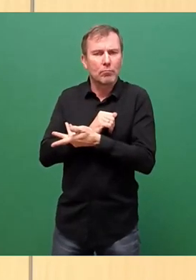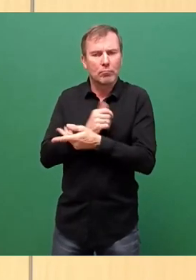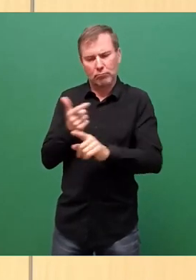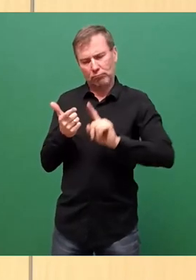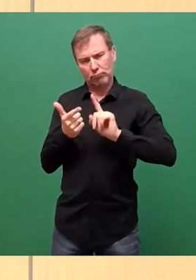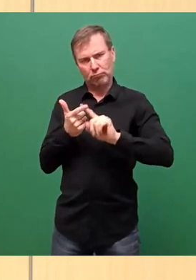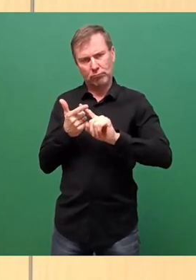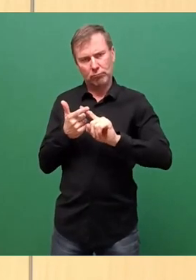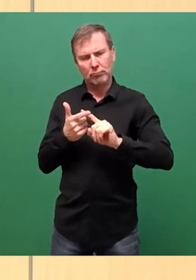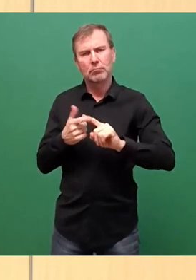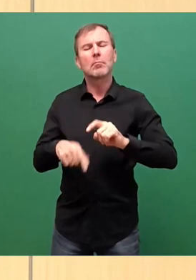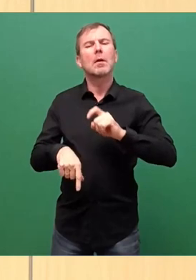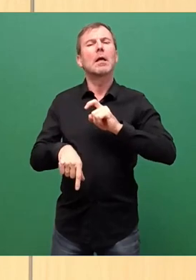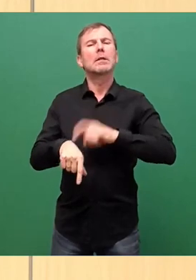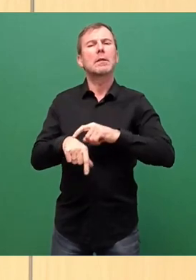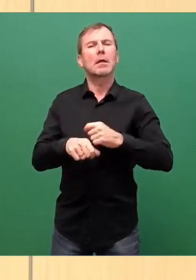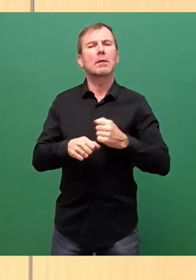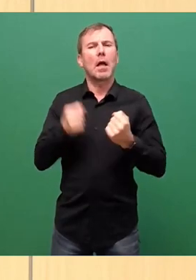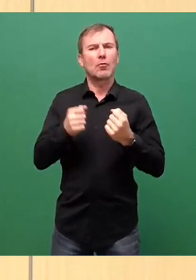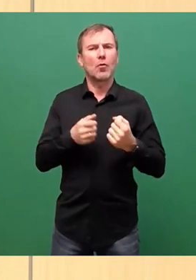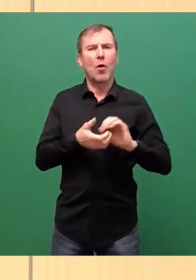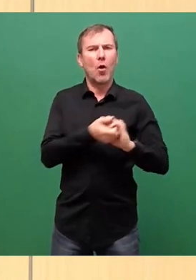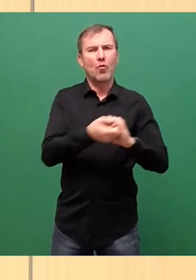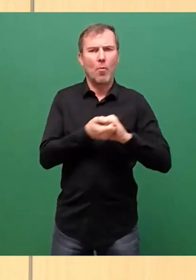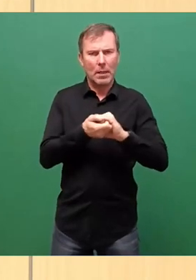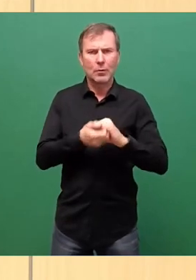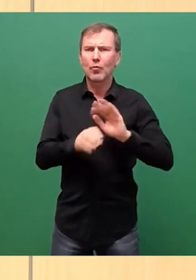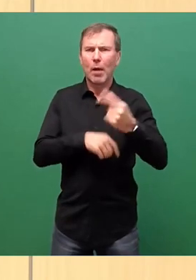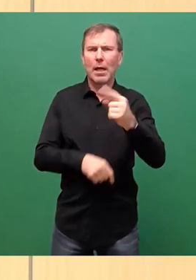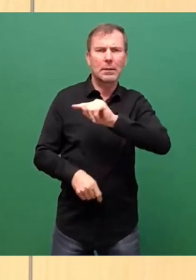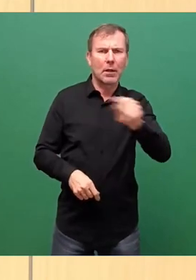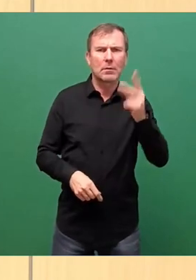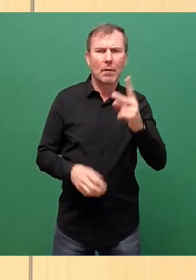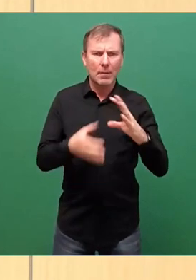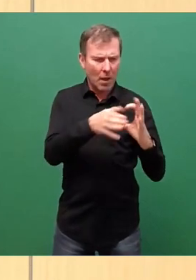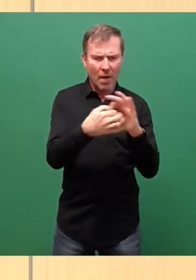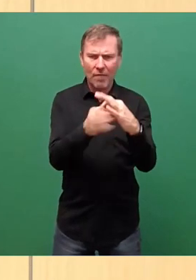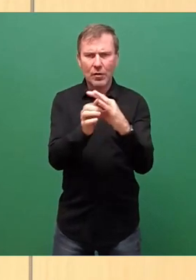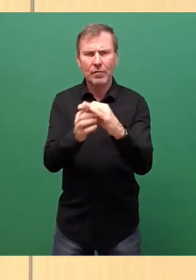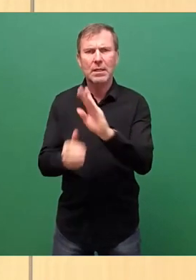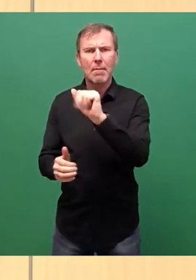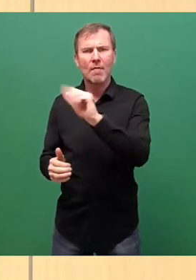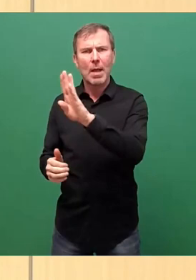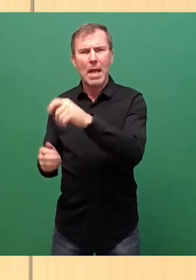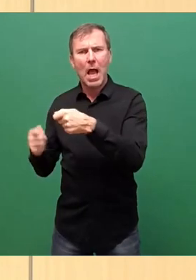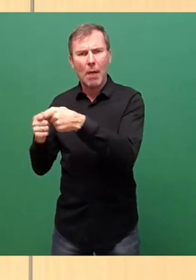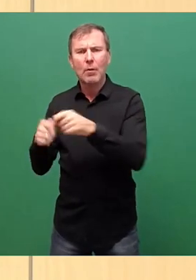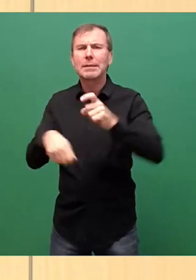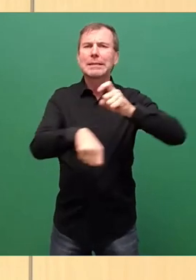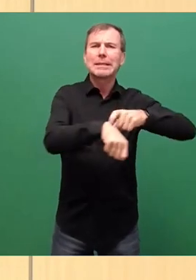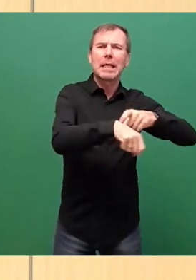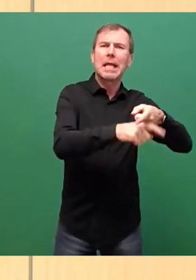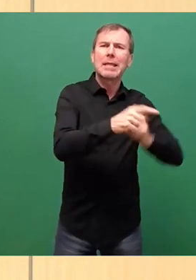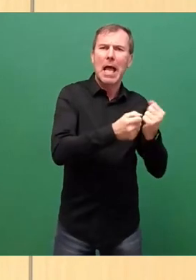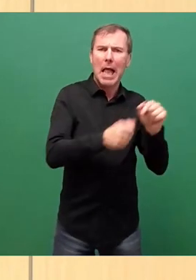Teilauto die Kooperation und es gibt über 1200 Verknüpfungen zwischen DVB-Abo und Teilauto. Das sind also Leute, die fahren